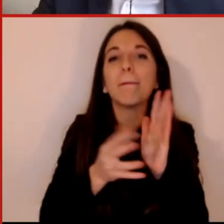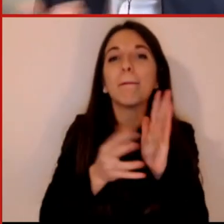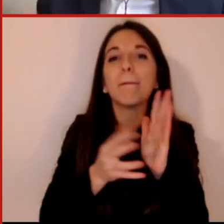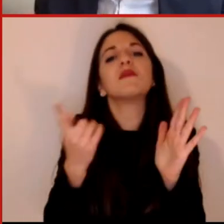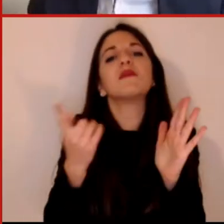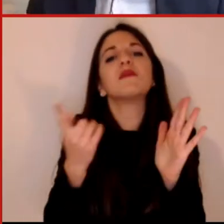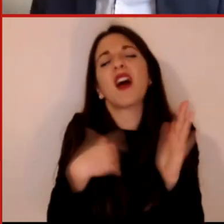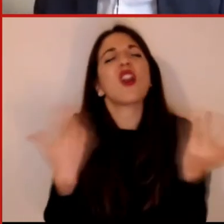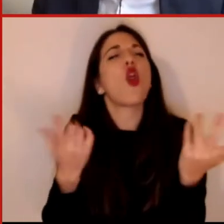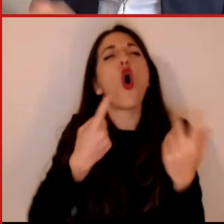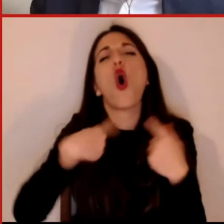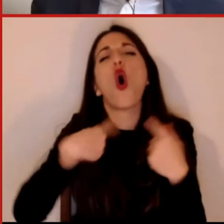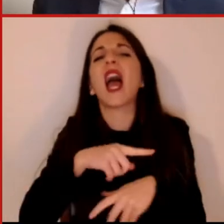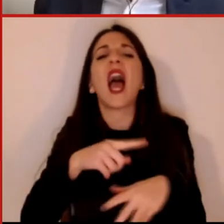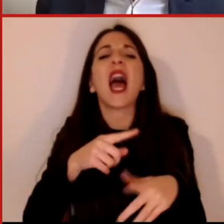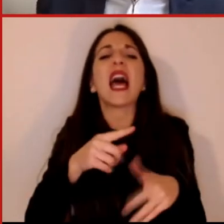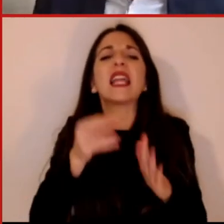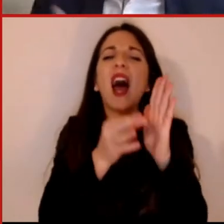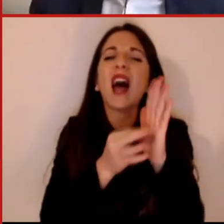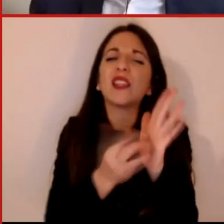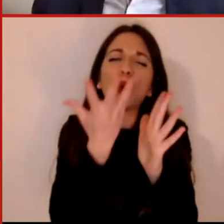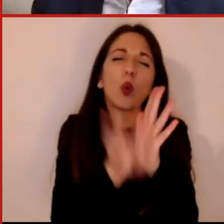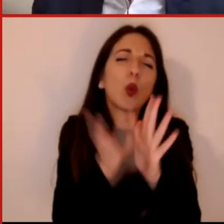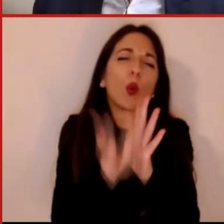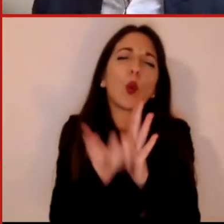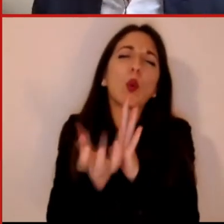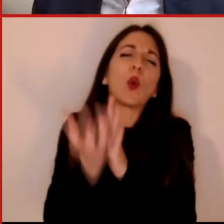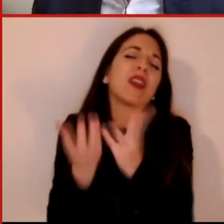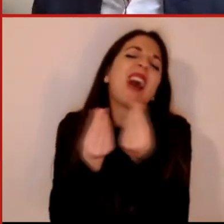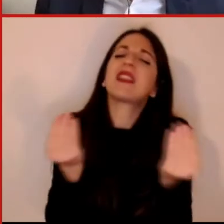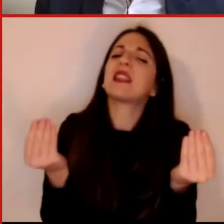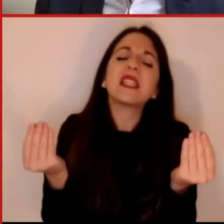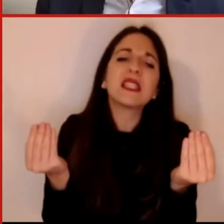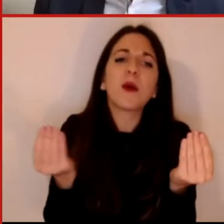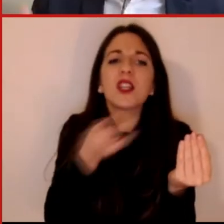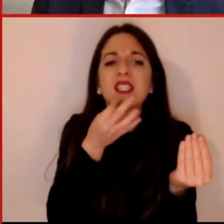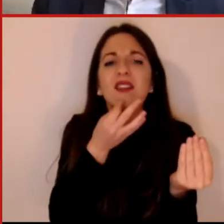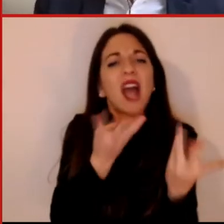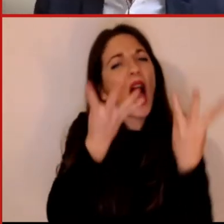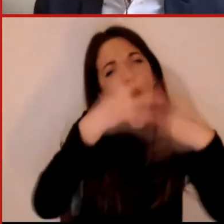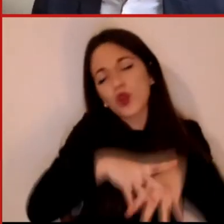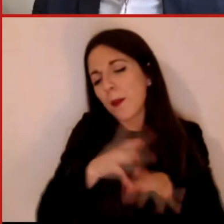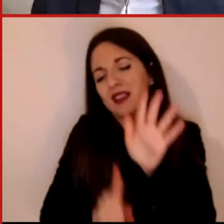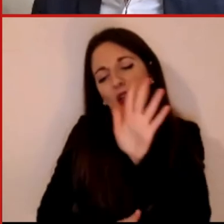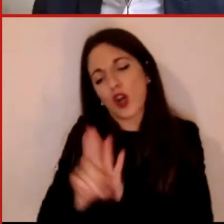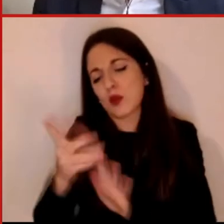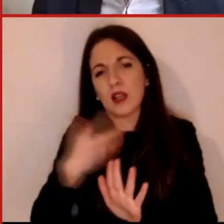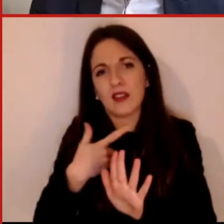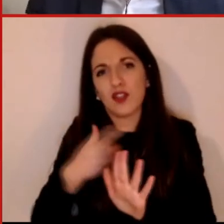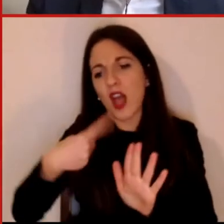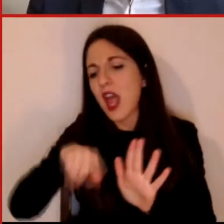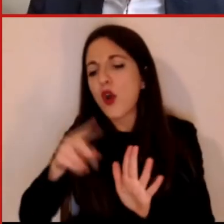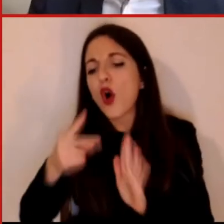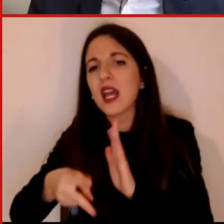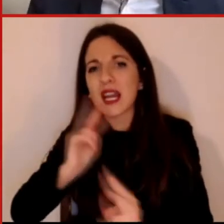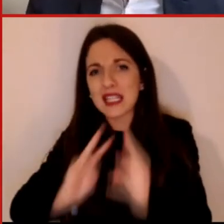prendiamo questi dati, li succhiamo, li leggiamo, ci daranno delle risposte anche se non capiamo il perché in qualche modo